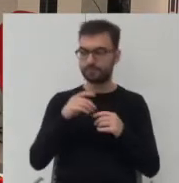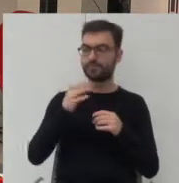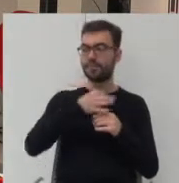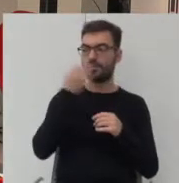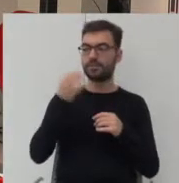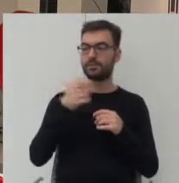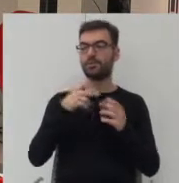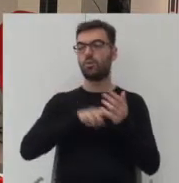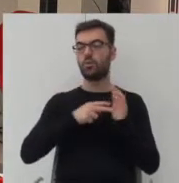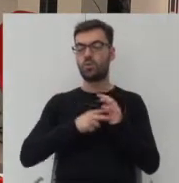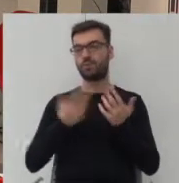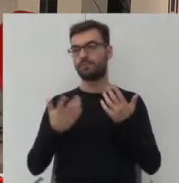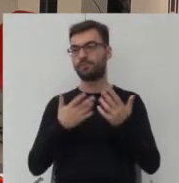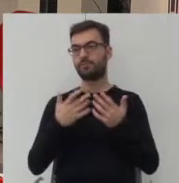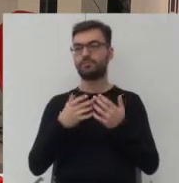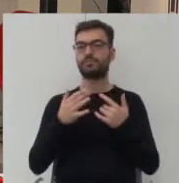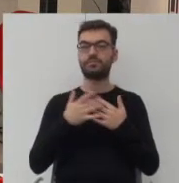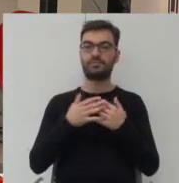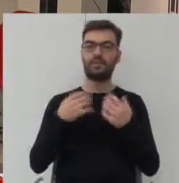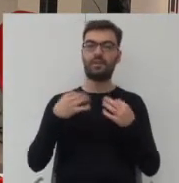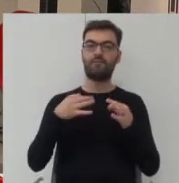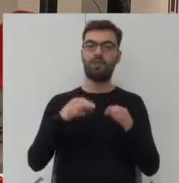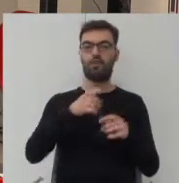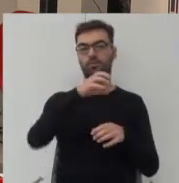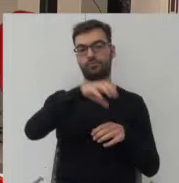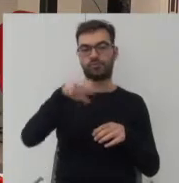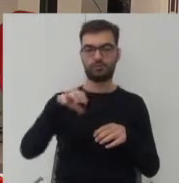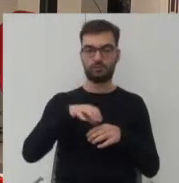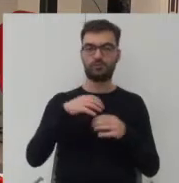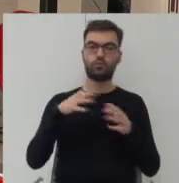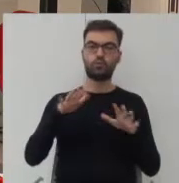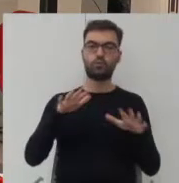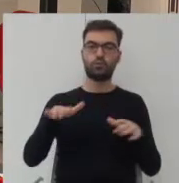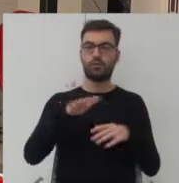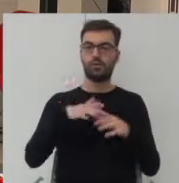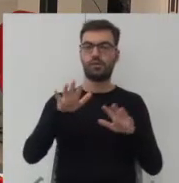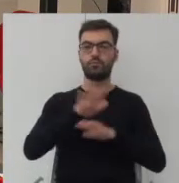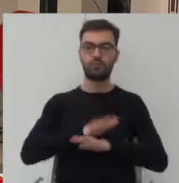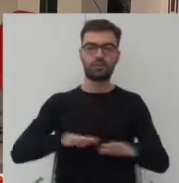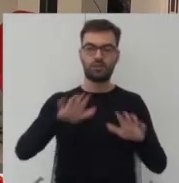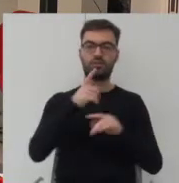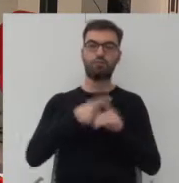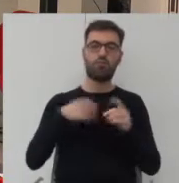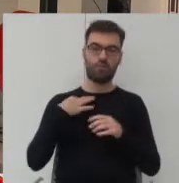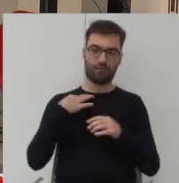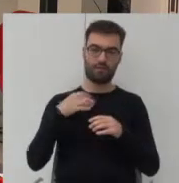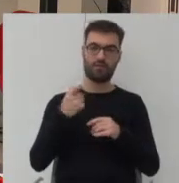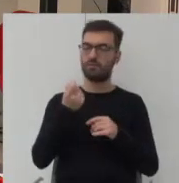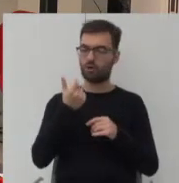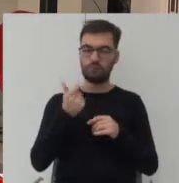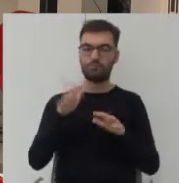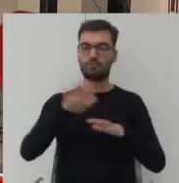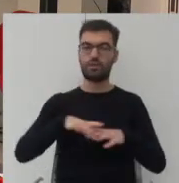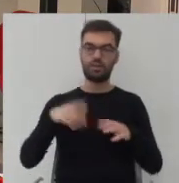takie układy prawie wolno stojące ekstensywne z dużą ilością przestrzeni półprywatnych z niewielką ilością